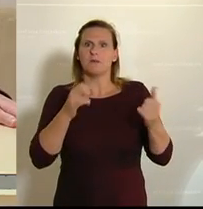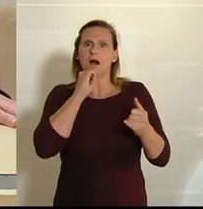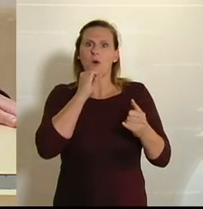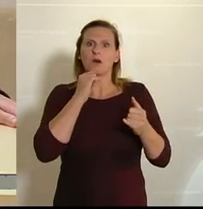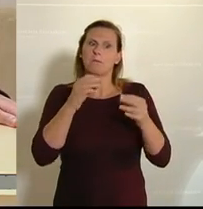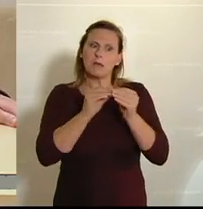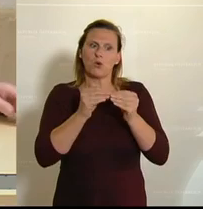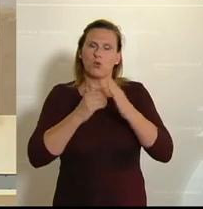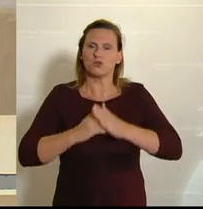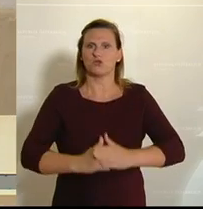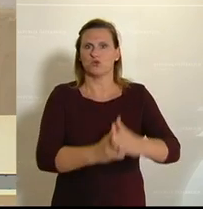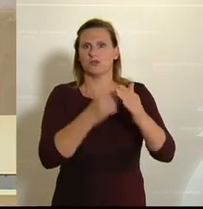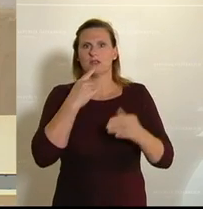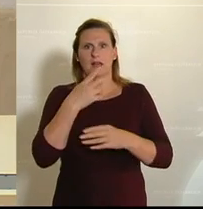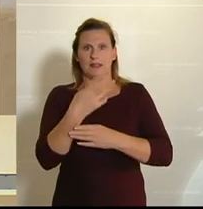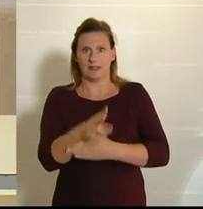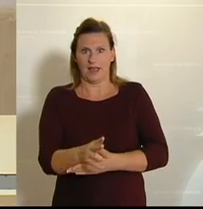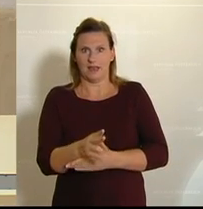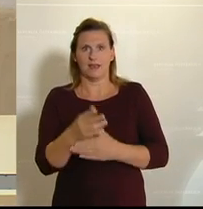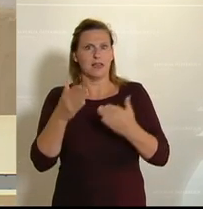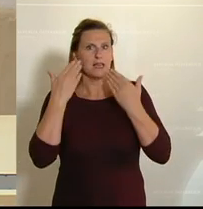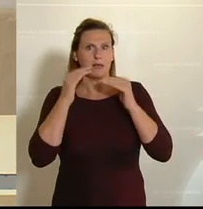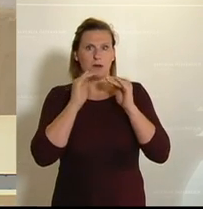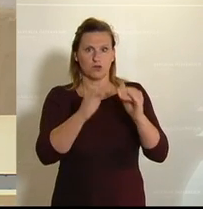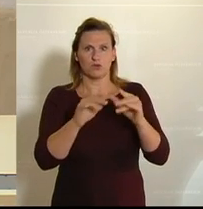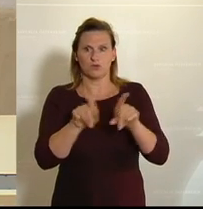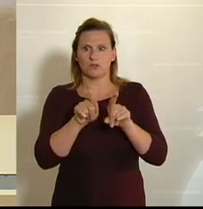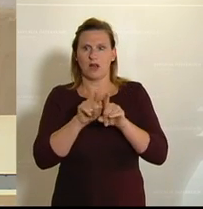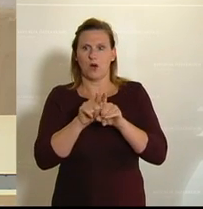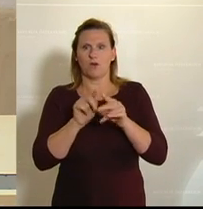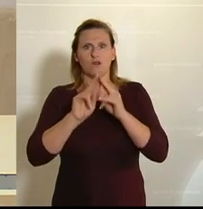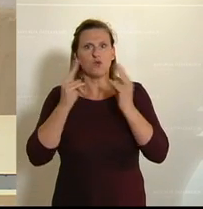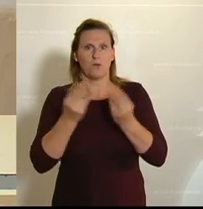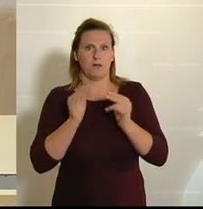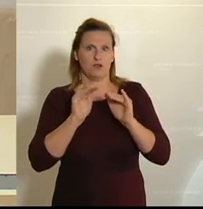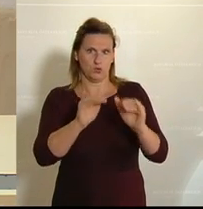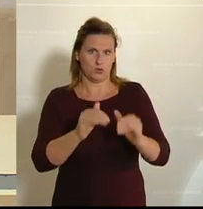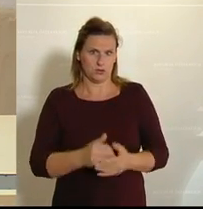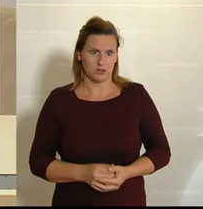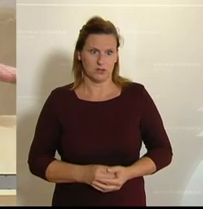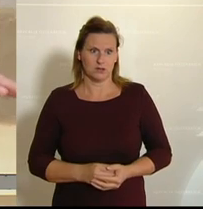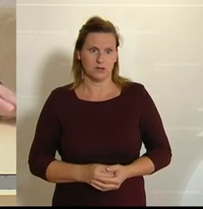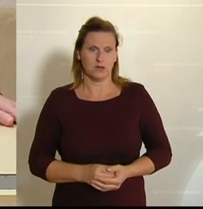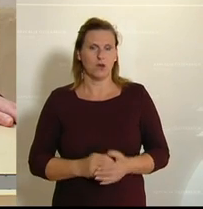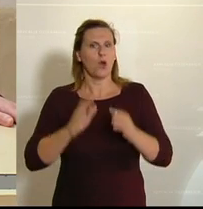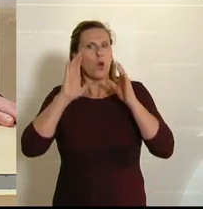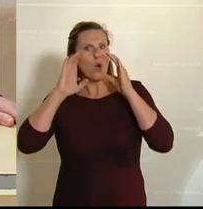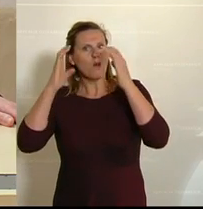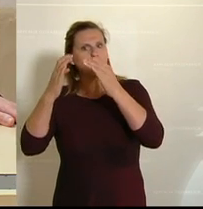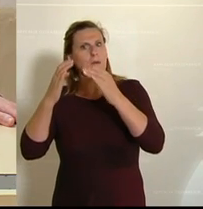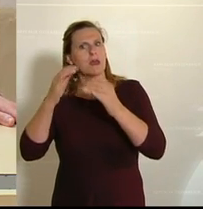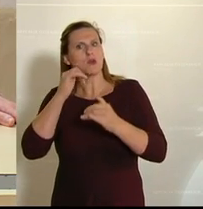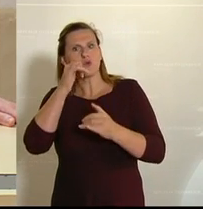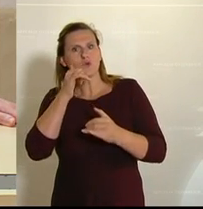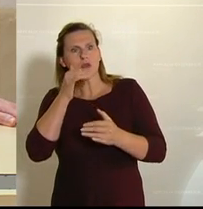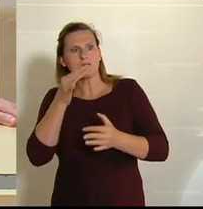unterstützen. Sie sagen Nein zum Klimaschutz und auch zum Umweltschutz in der Landwirtschaft. ÖVP und Grüne probierten